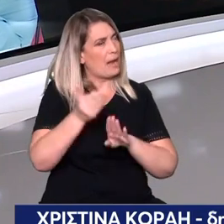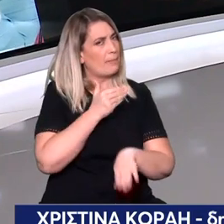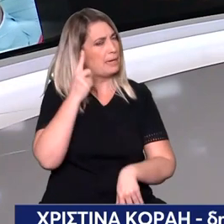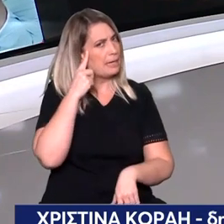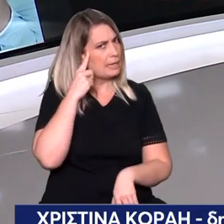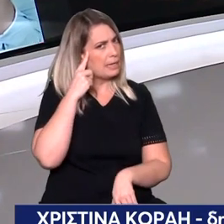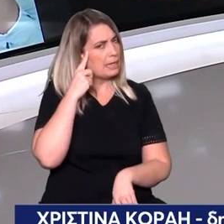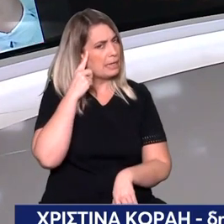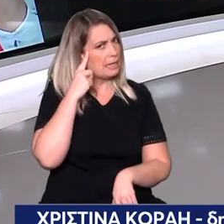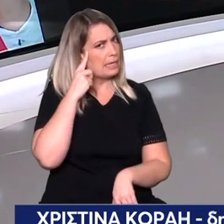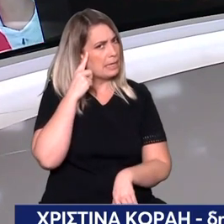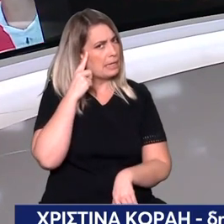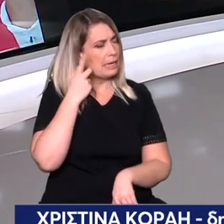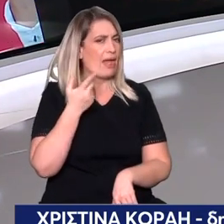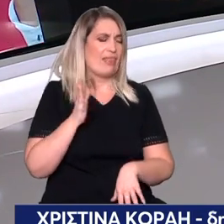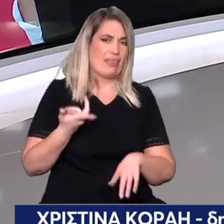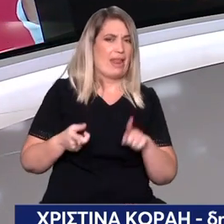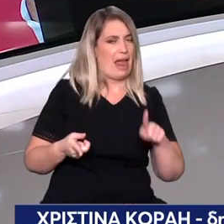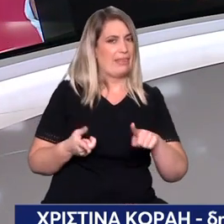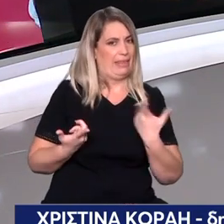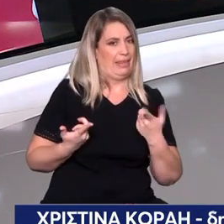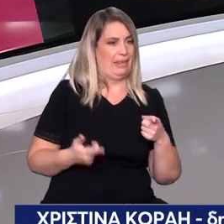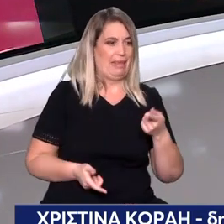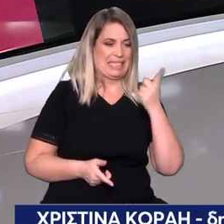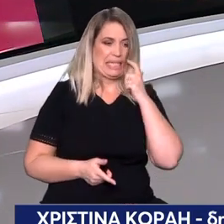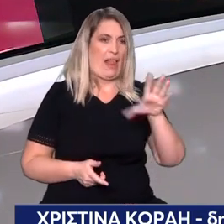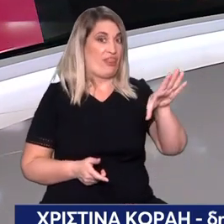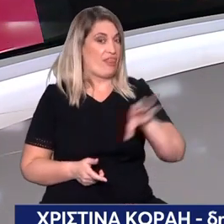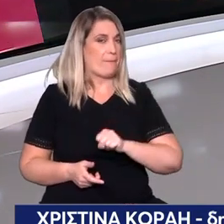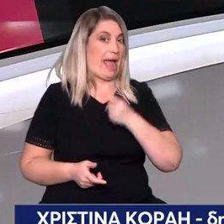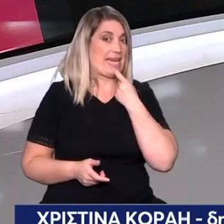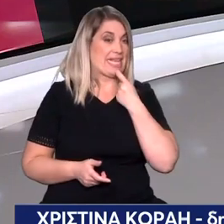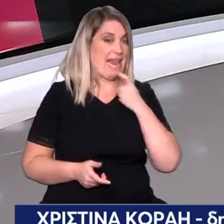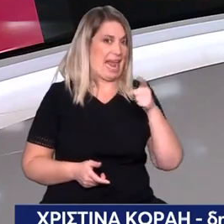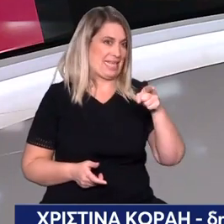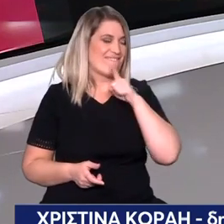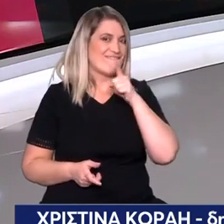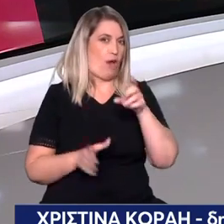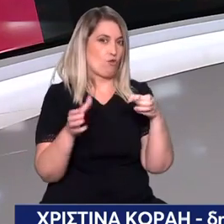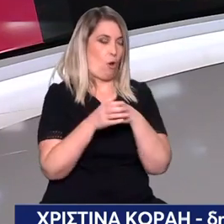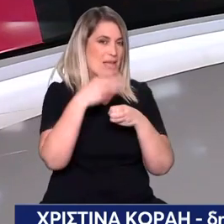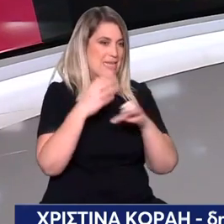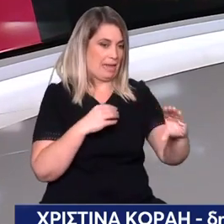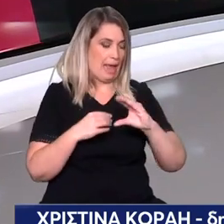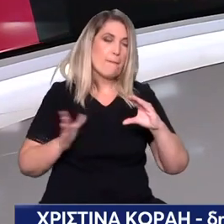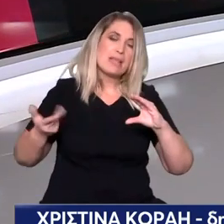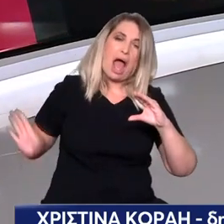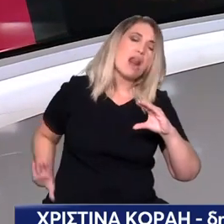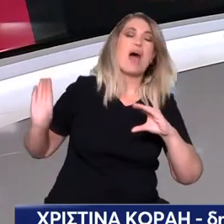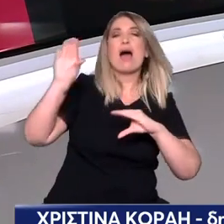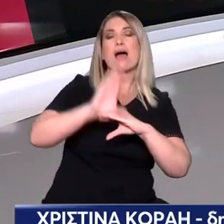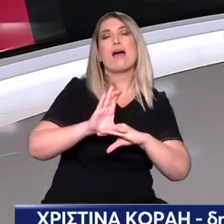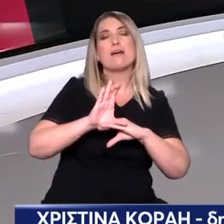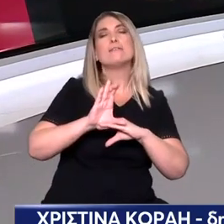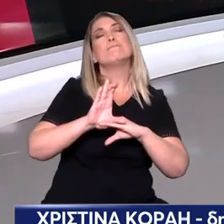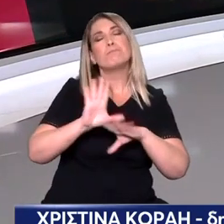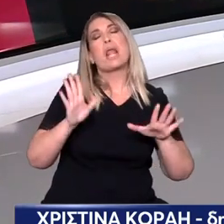χρειάζονται και τα παραπάνω που βάζει ο Κασελάκης. Τα ξέρανε ή δεν είχανε και τη σωστή ενημέρωση. Πάντως εμένα μου είπαν ότι